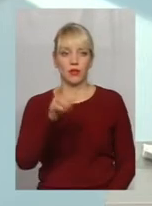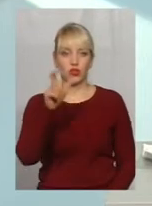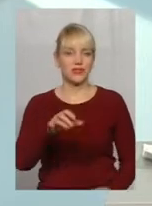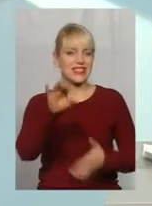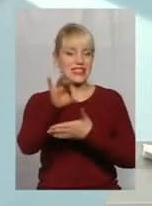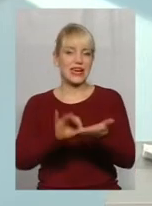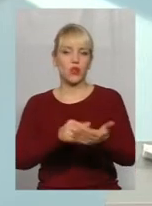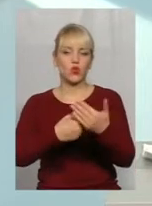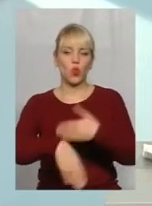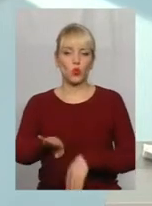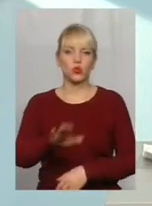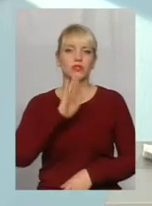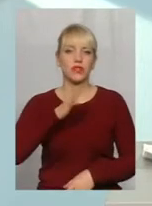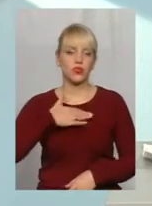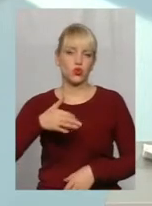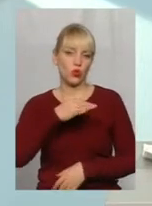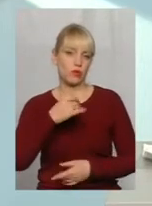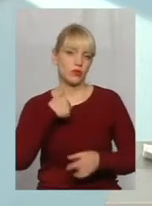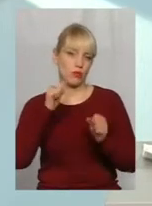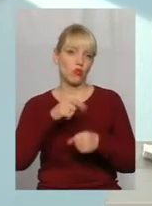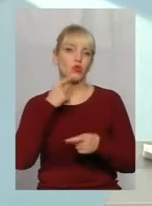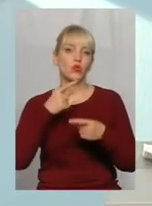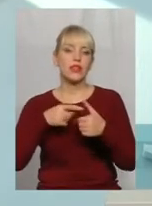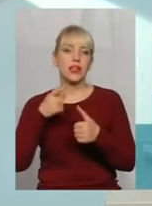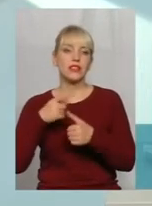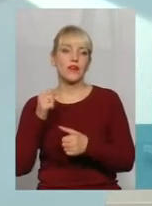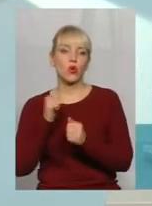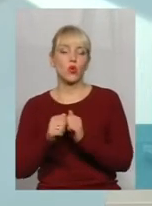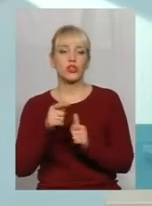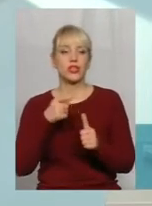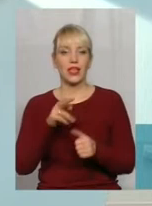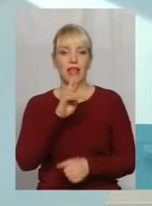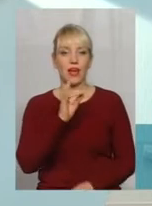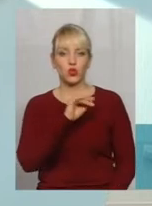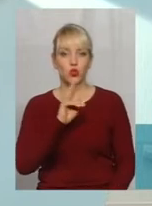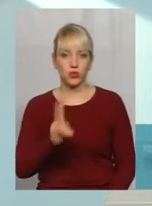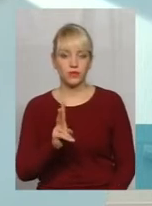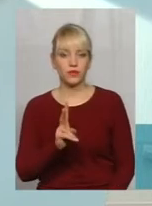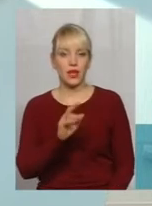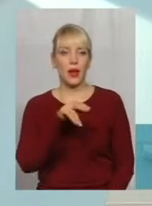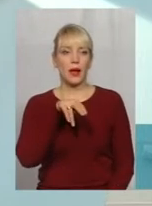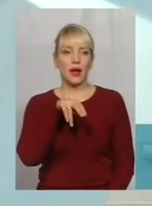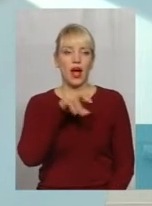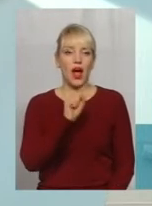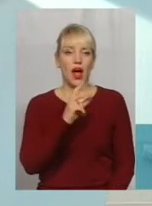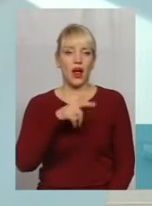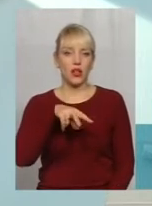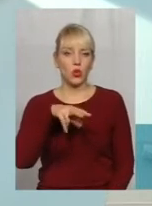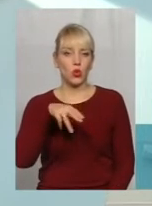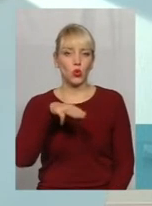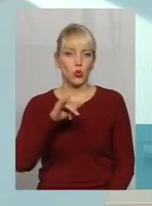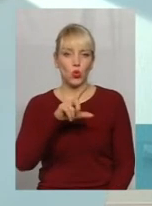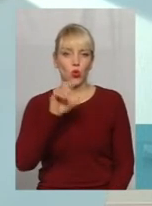йшло з нашої області, я можу назвати кожного по імені. Як ви назвали, Янчук, потім Паша Алтухов йшов,